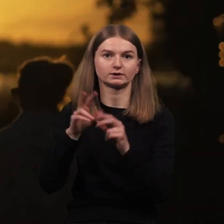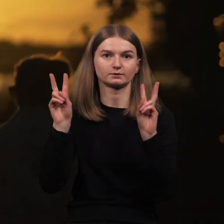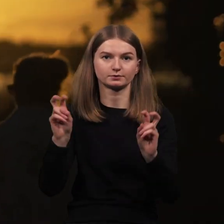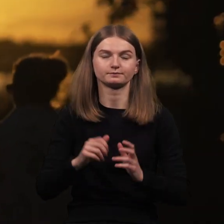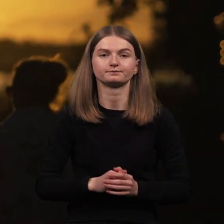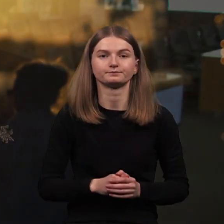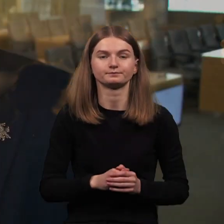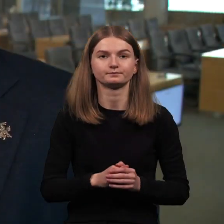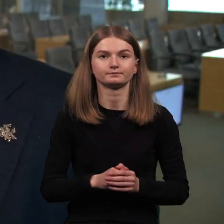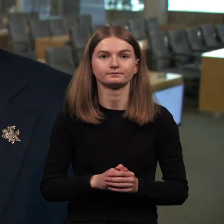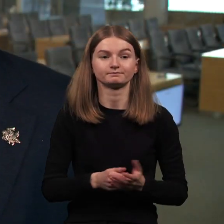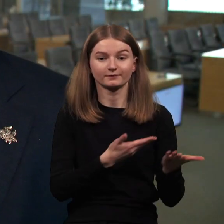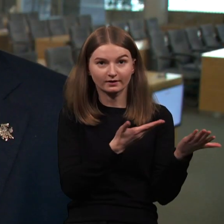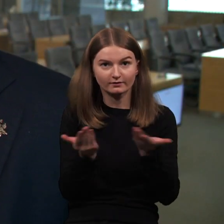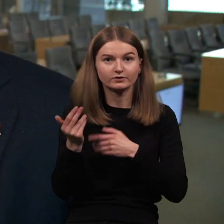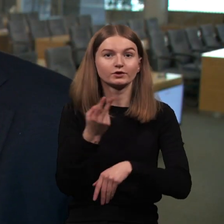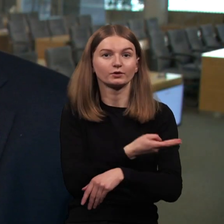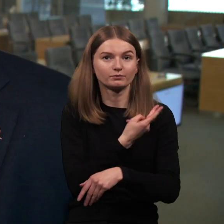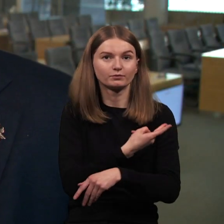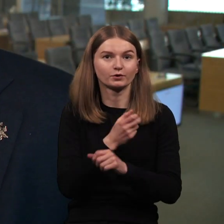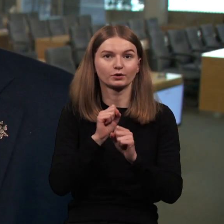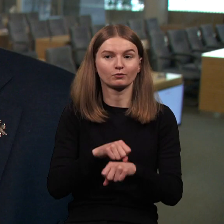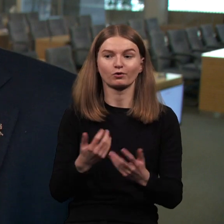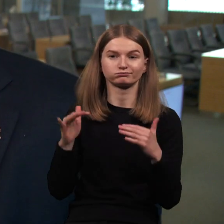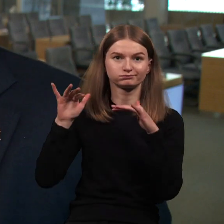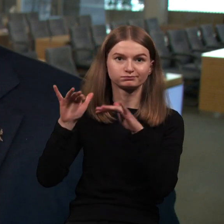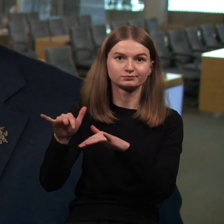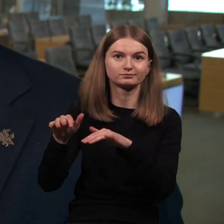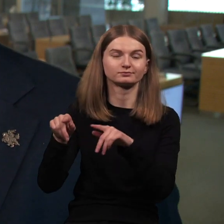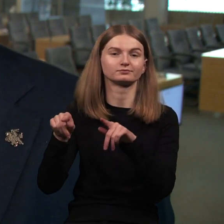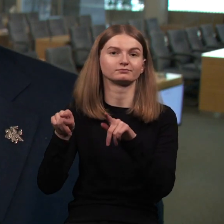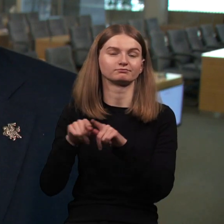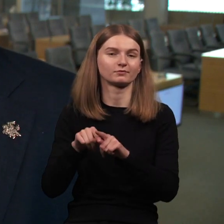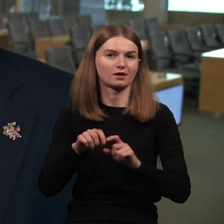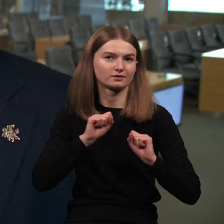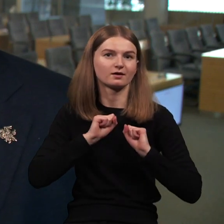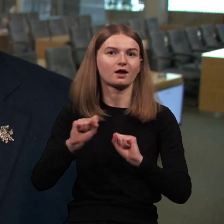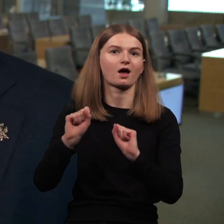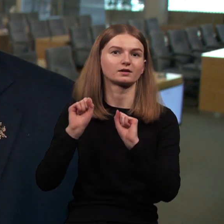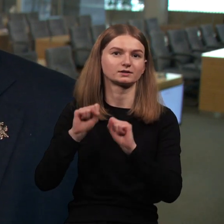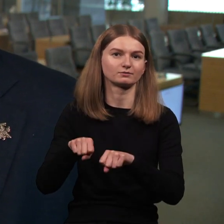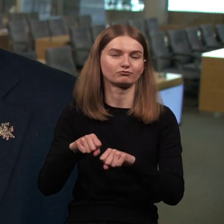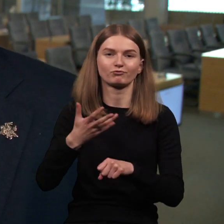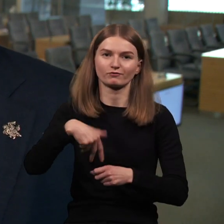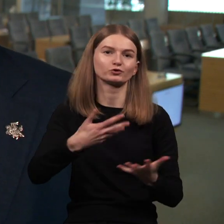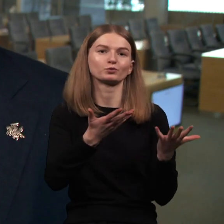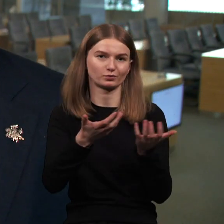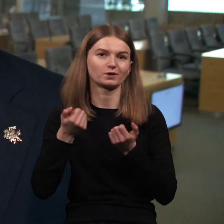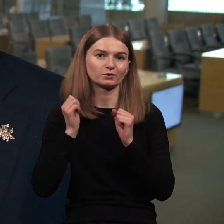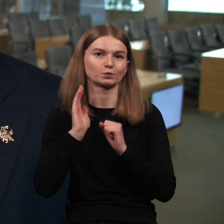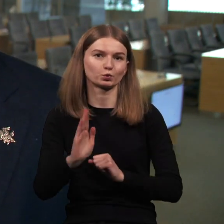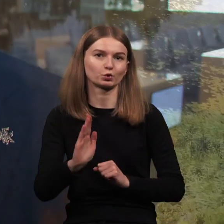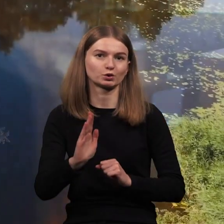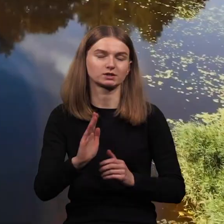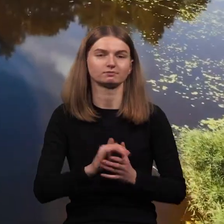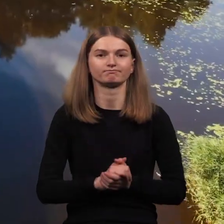Kviečiam į biržus atvykite ir drąsiai drebėdami, kaip mano dėdė sako, ir smegdubį nebijokit, tikrai visus priimsim ir lauksim